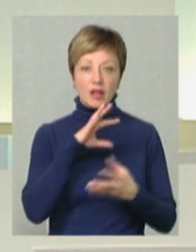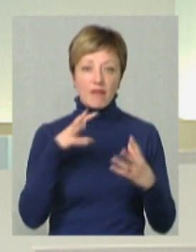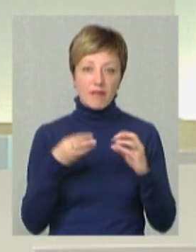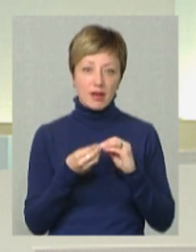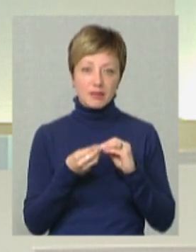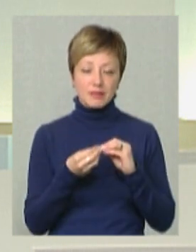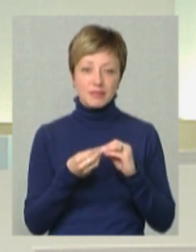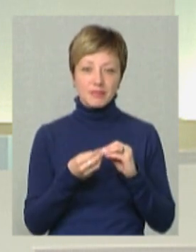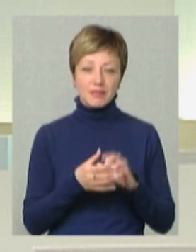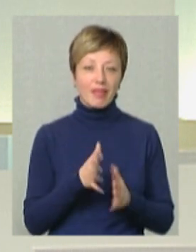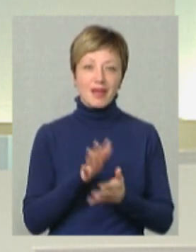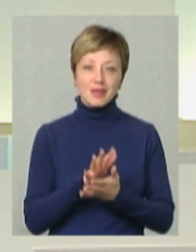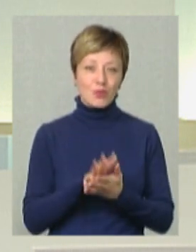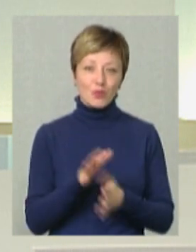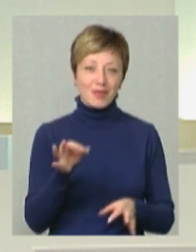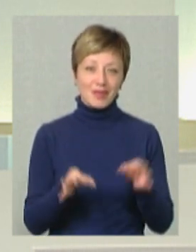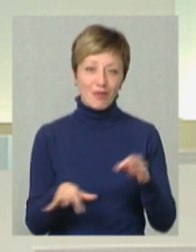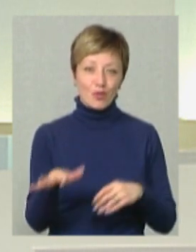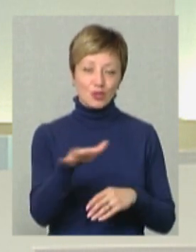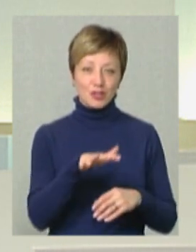забрудняє навколишнє середовище,